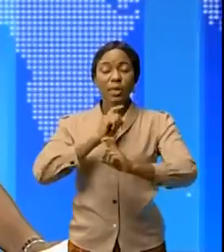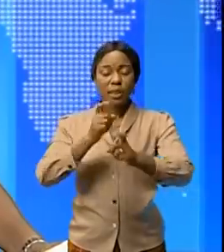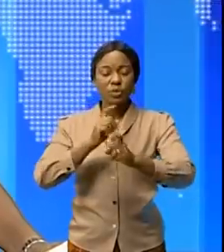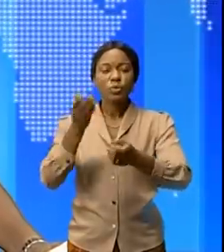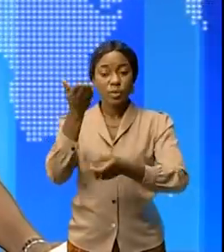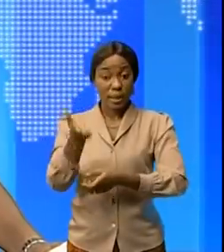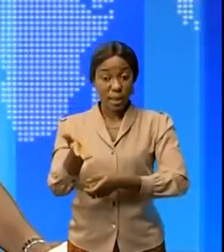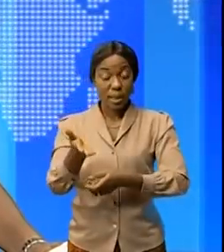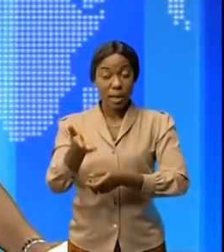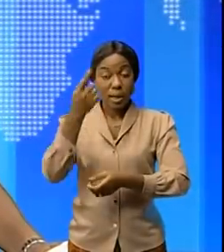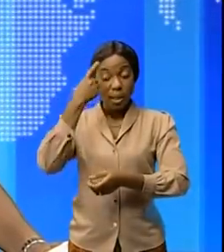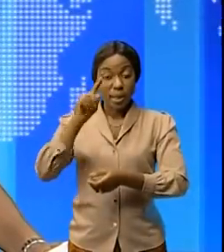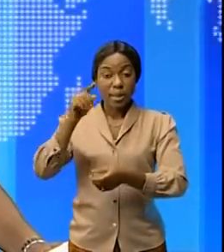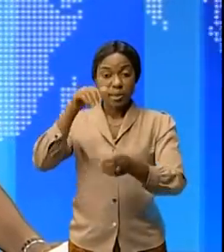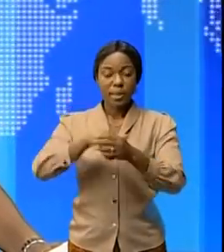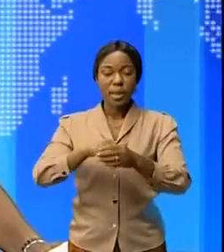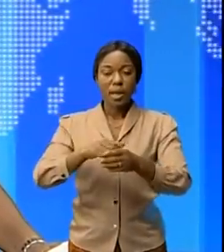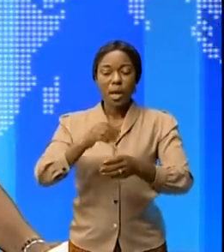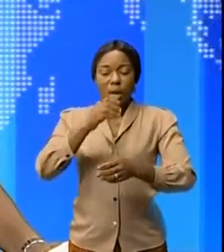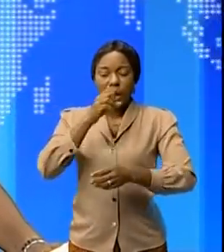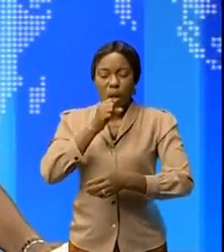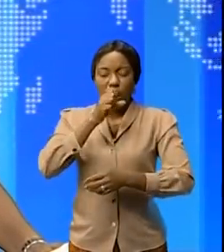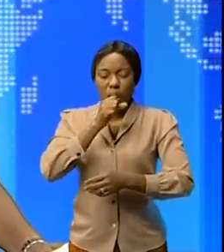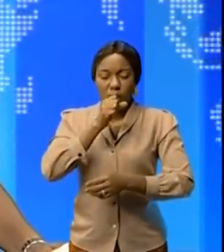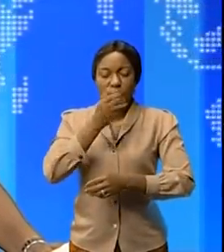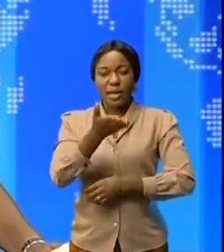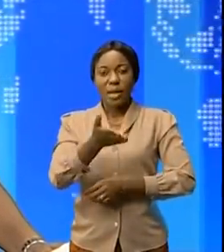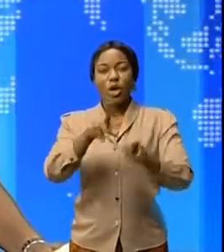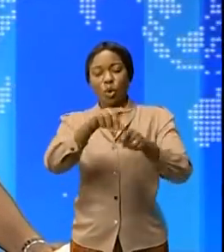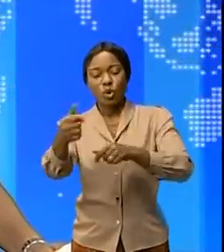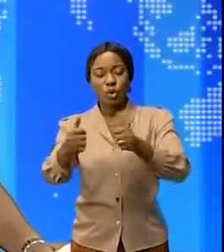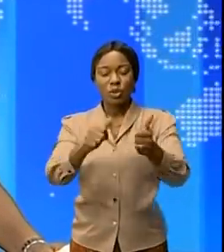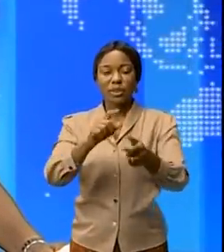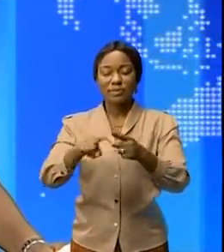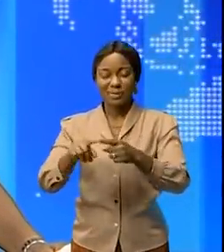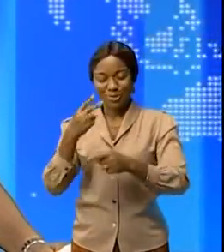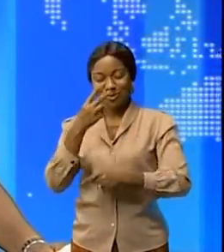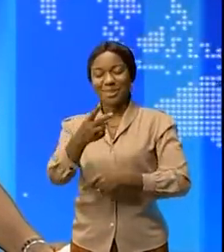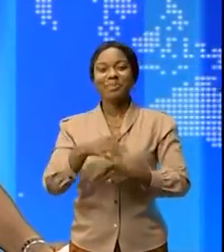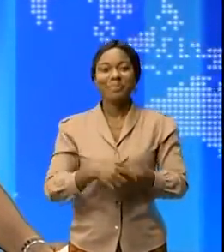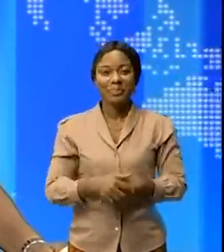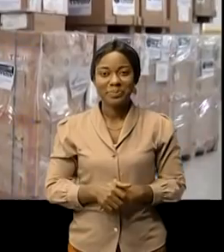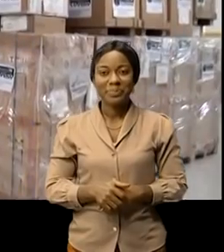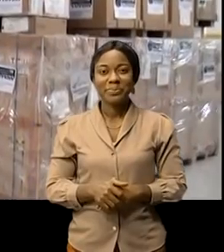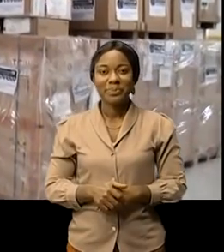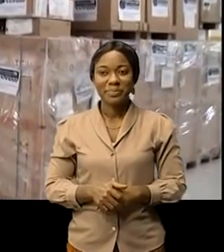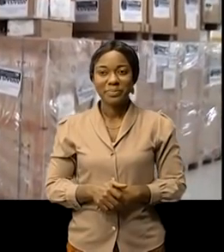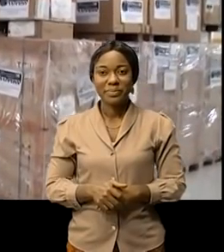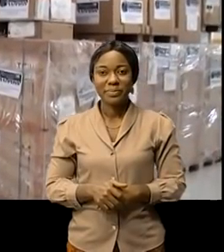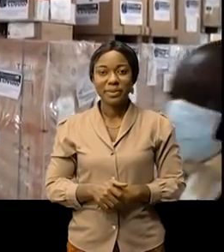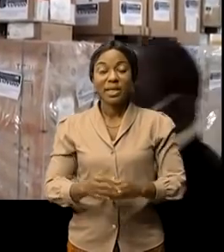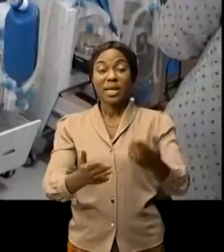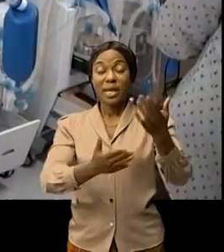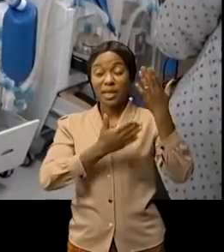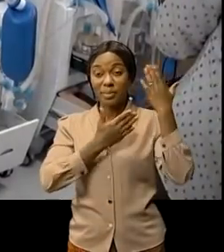constitué de respirateurs et autres appareils suivez le reportage un important lot